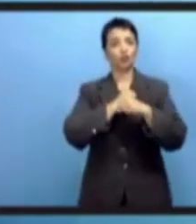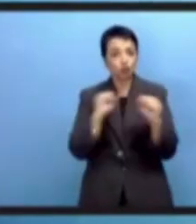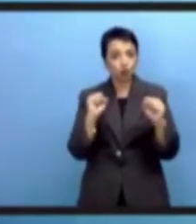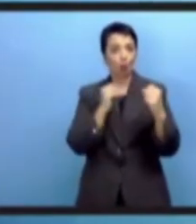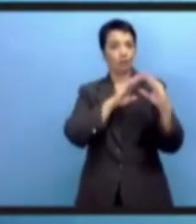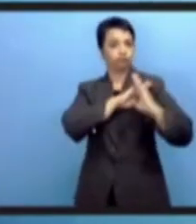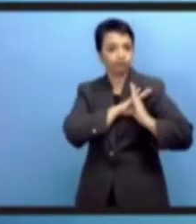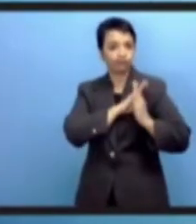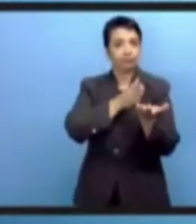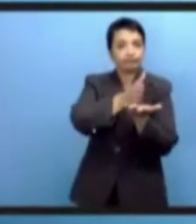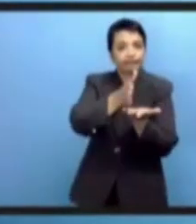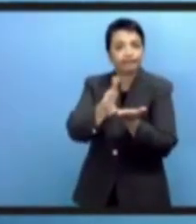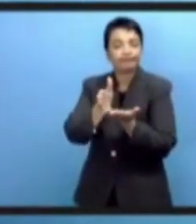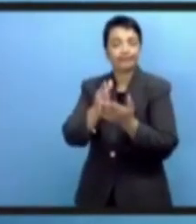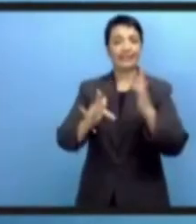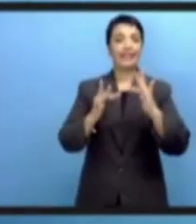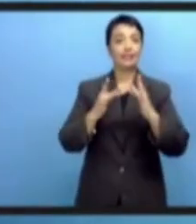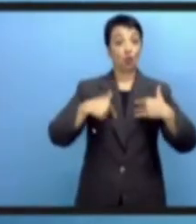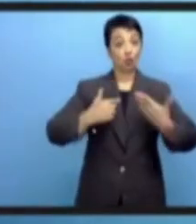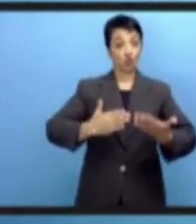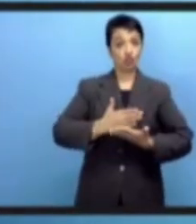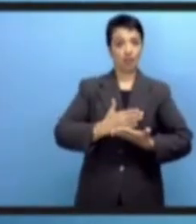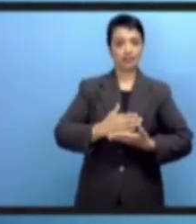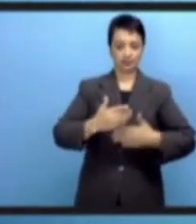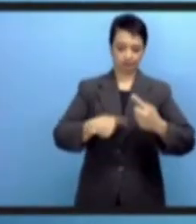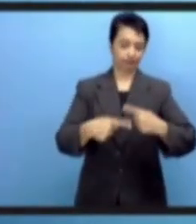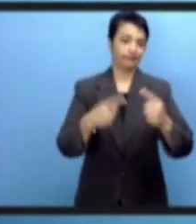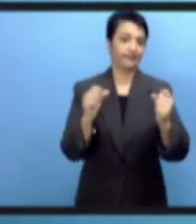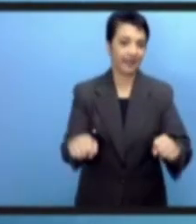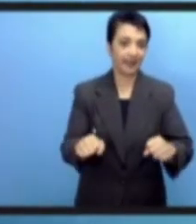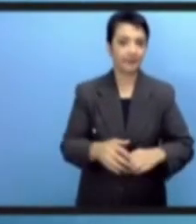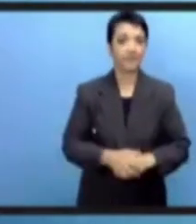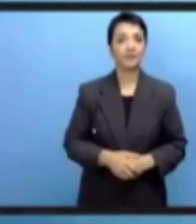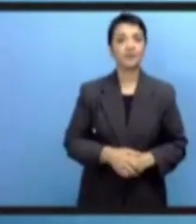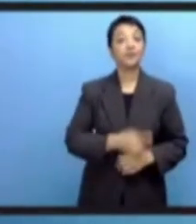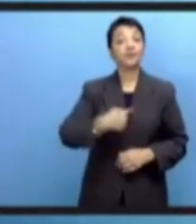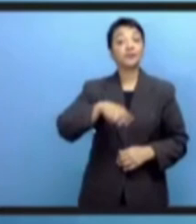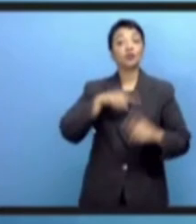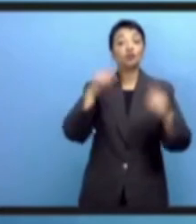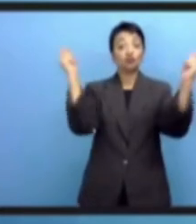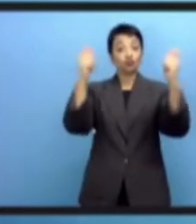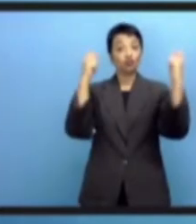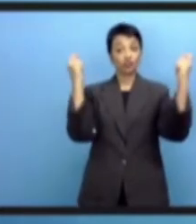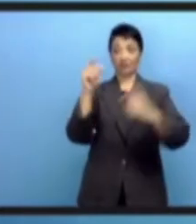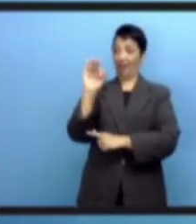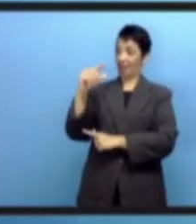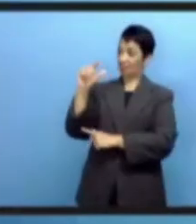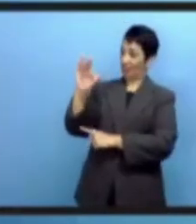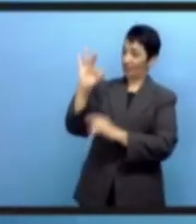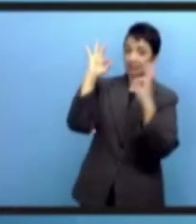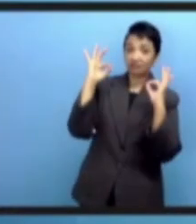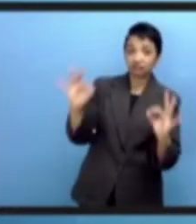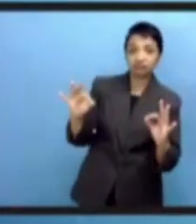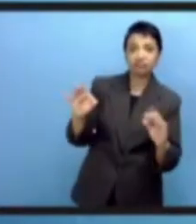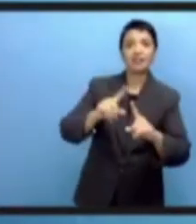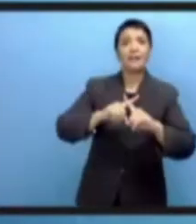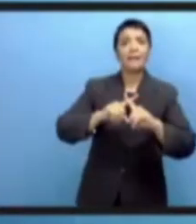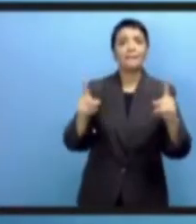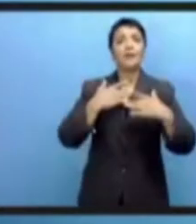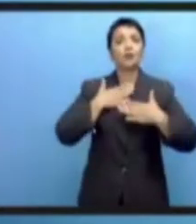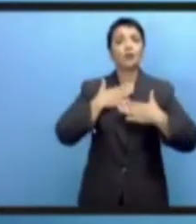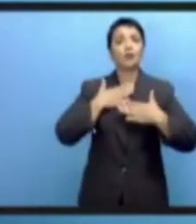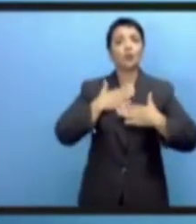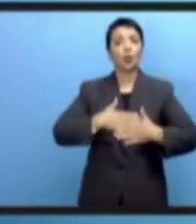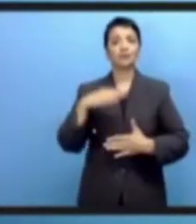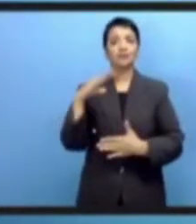Свободный, доступный для всех интернет, бесплатный интернет – это залог нашего процветания в